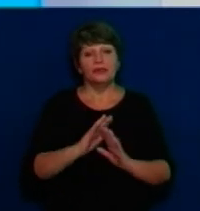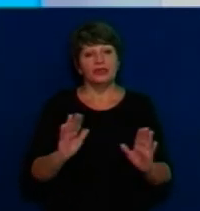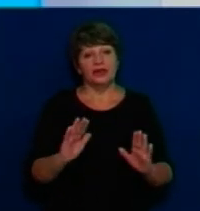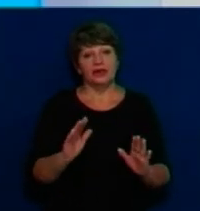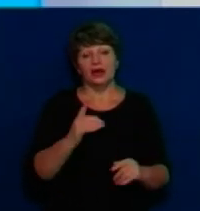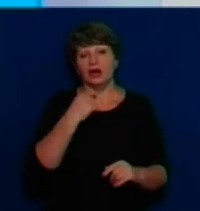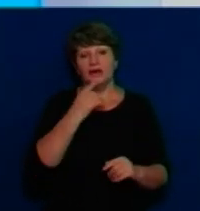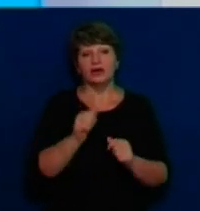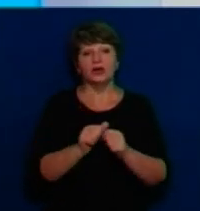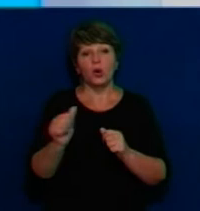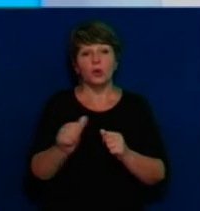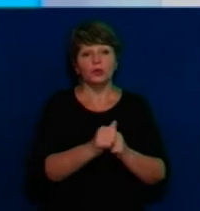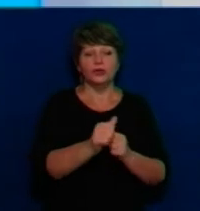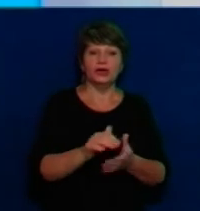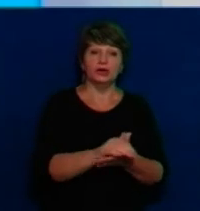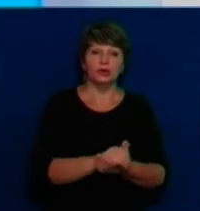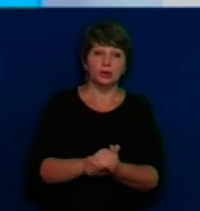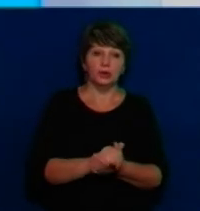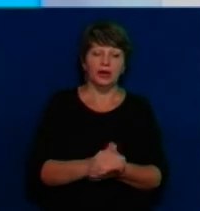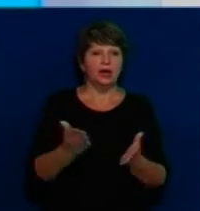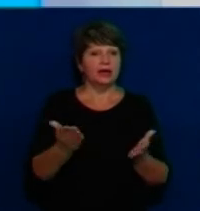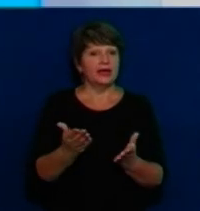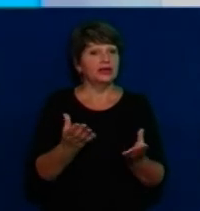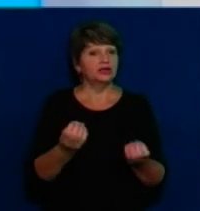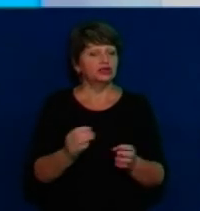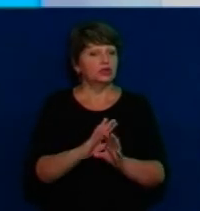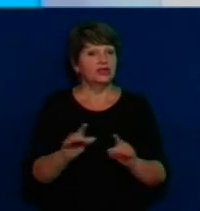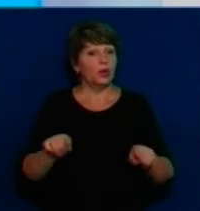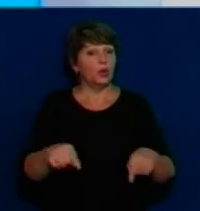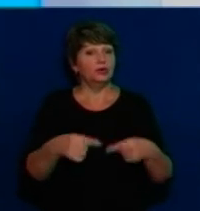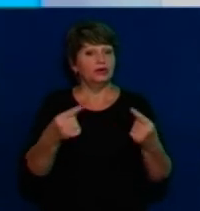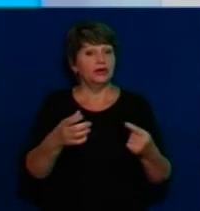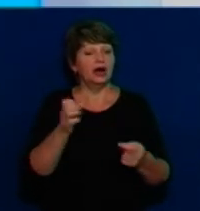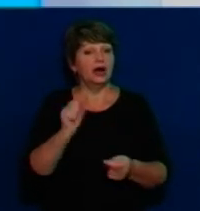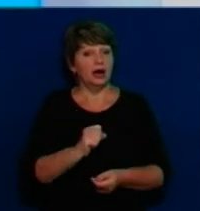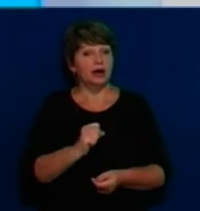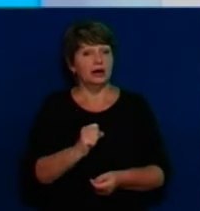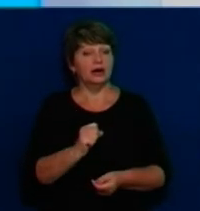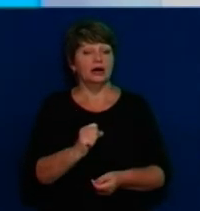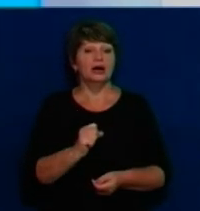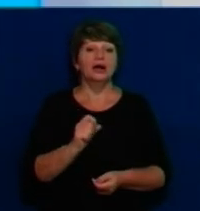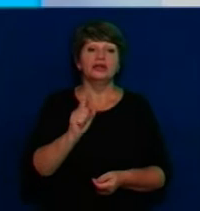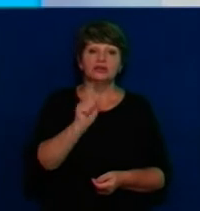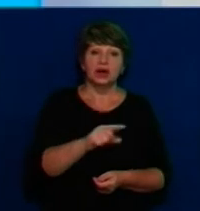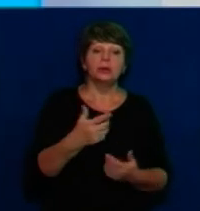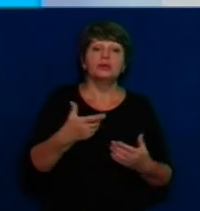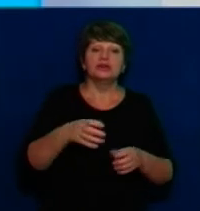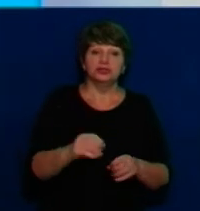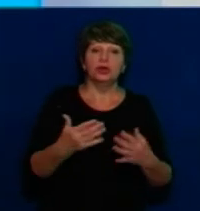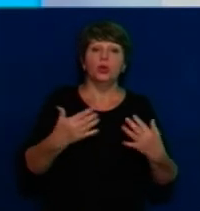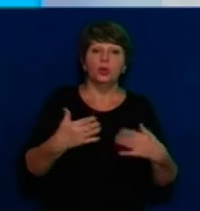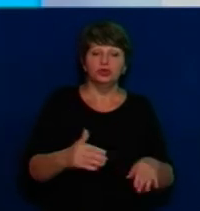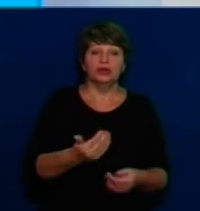окремих громадах, особливо на тих, які ще не утворені, а концентрувався більше на тих громадах, які утворені, і в тих межах